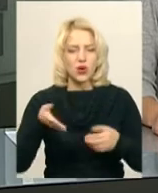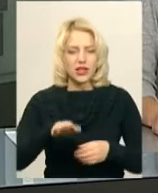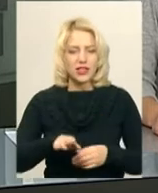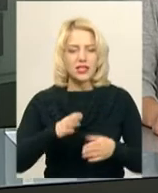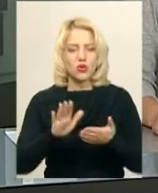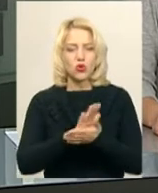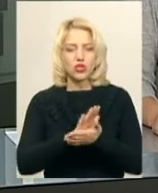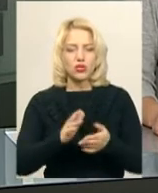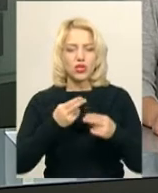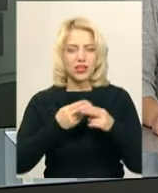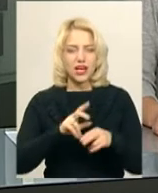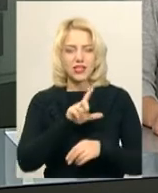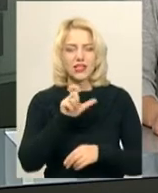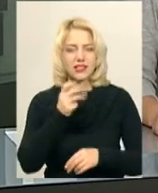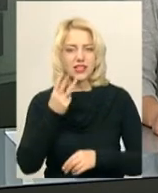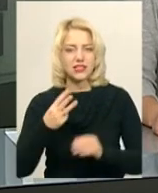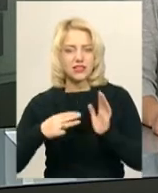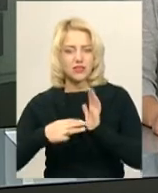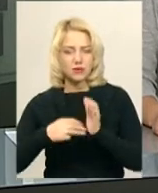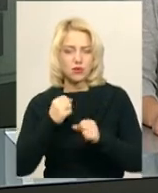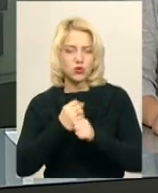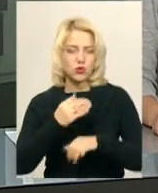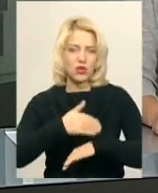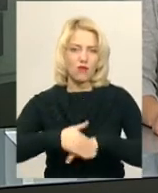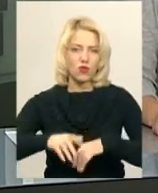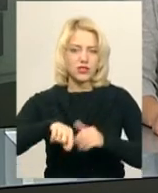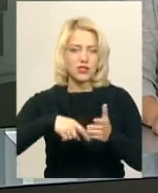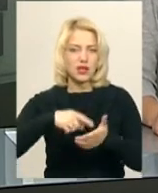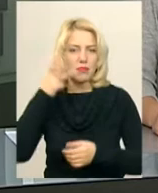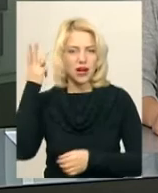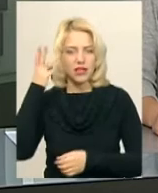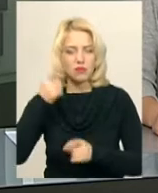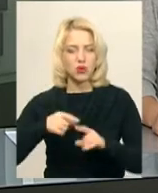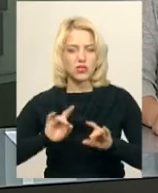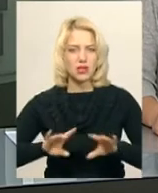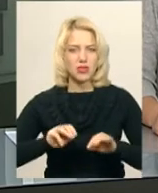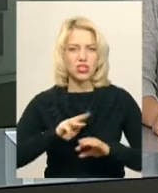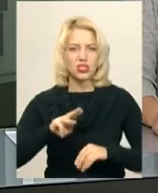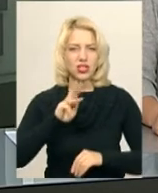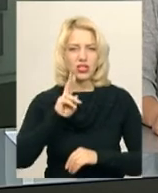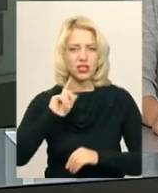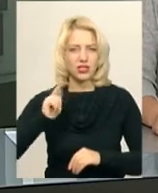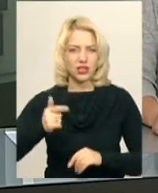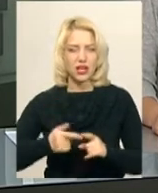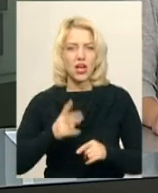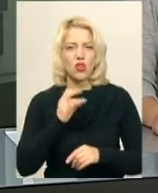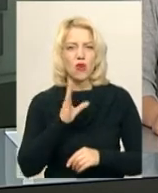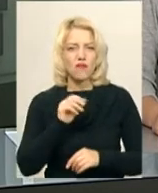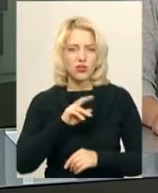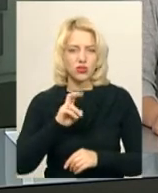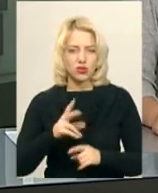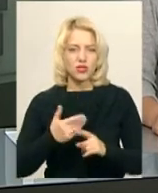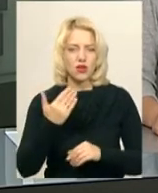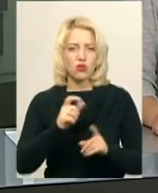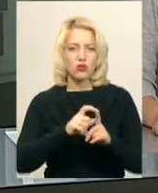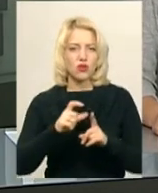працюють на вулицях Хмельницького. Про це розповідає начальник управління житлово-комунального господарства міської ради Василь Новачок. За